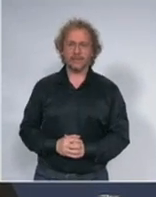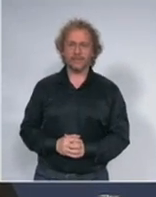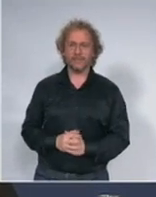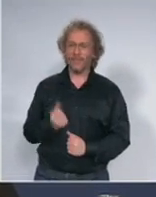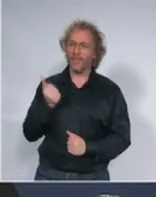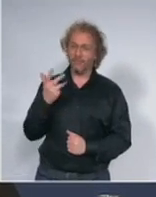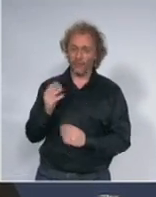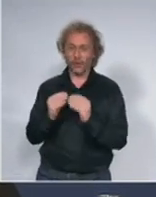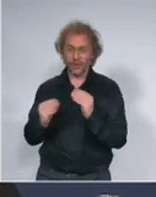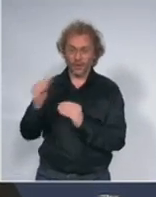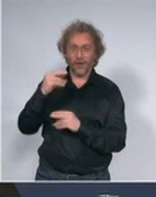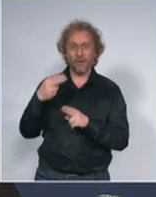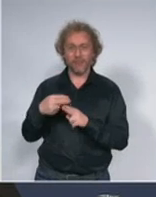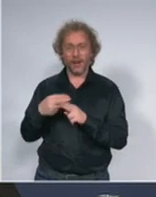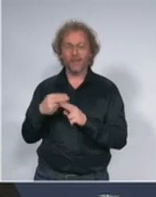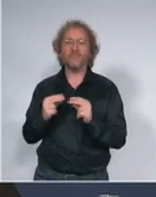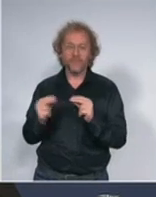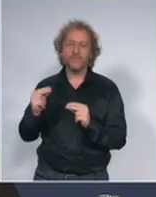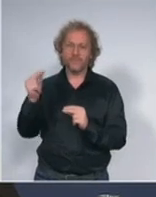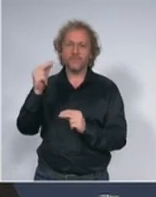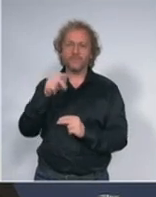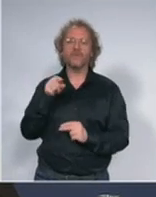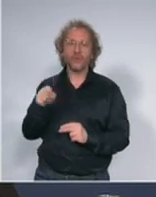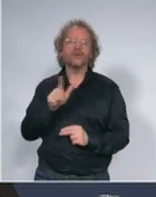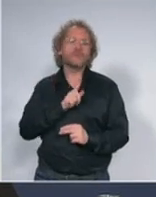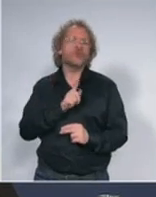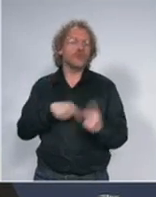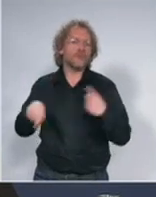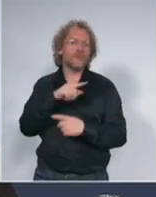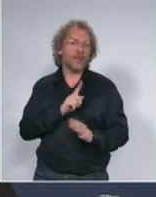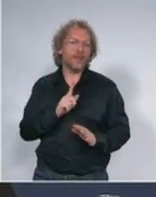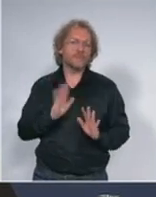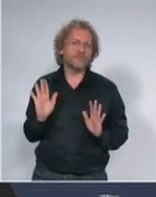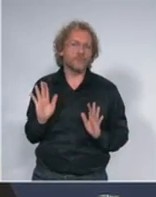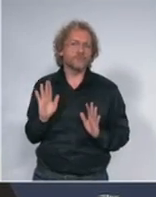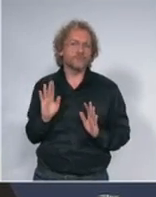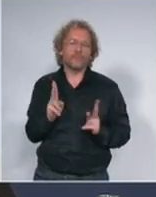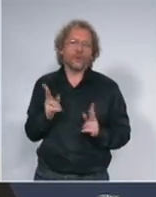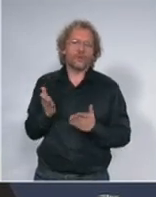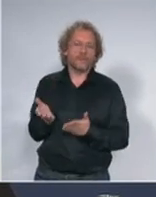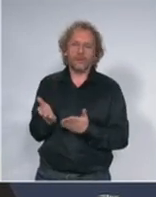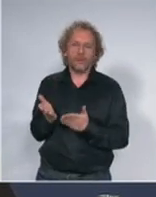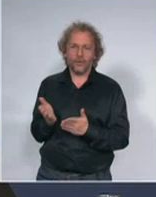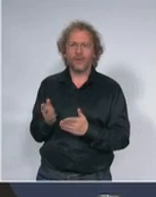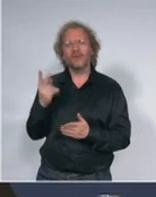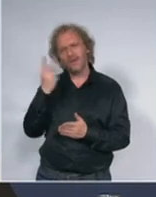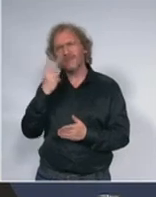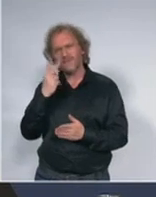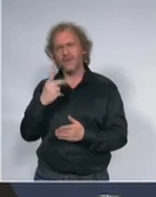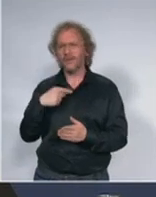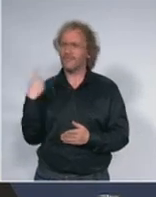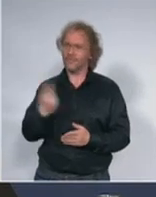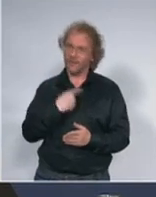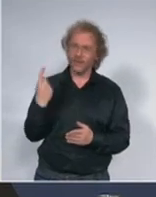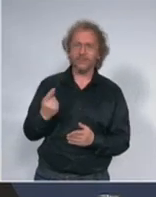mi smo to i očekivali naravno za nas je velika opasnost da se pojavi veliki broj